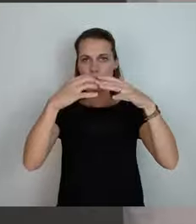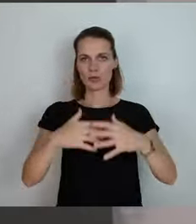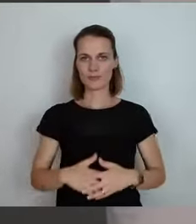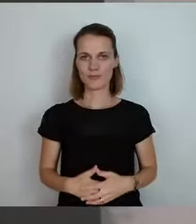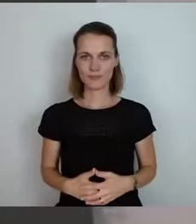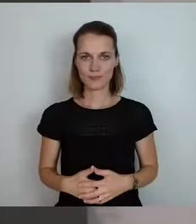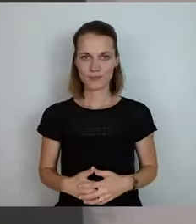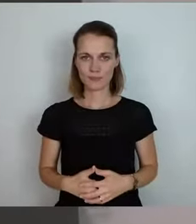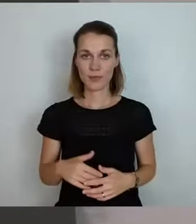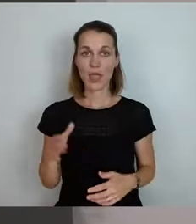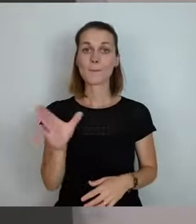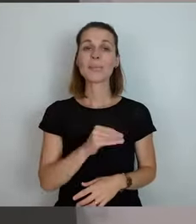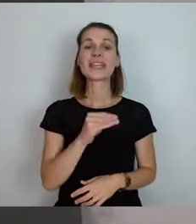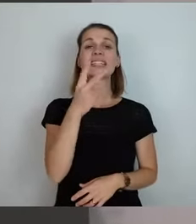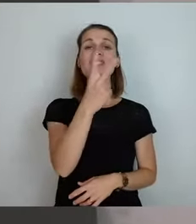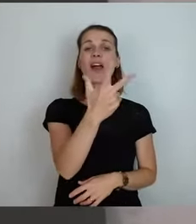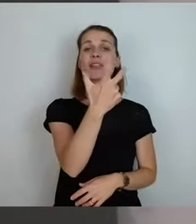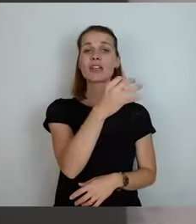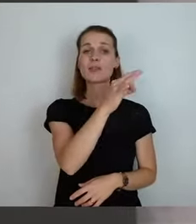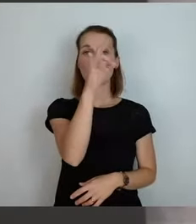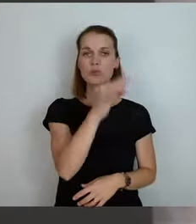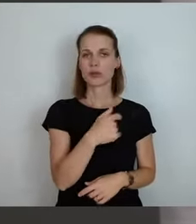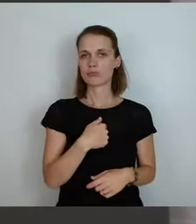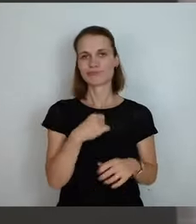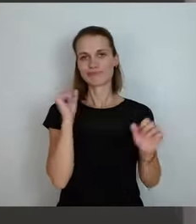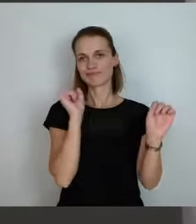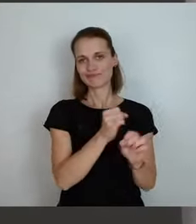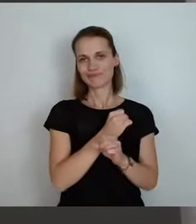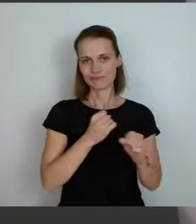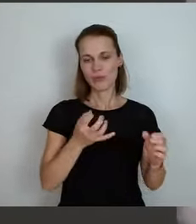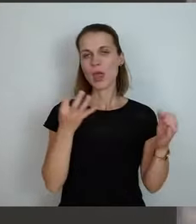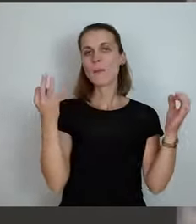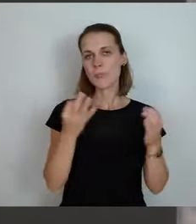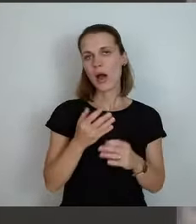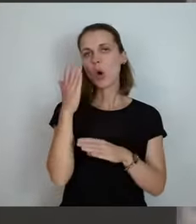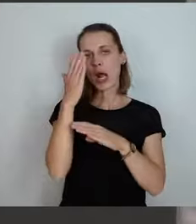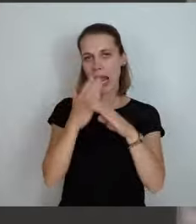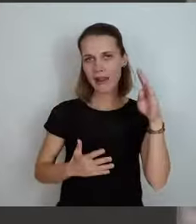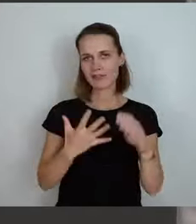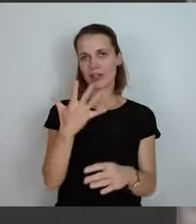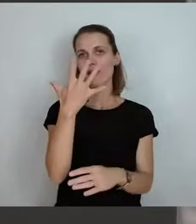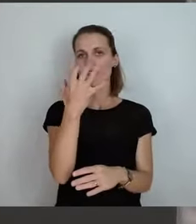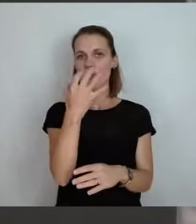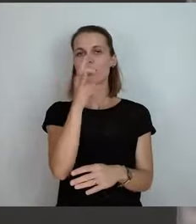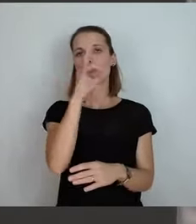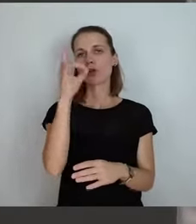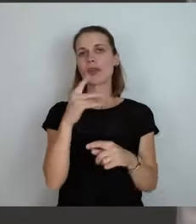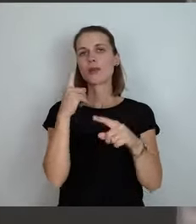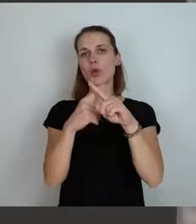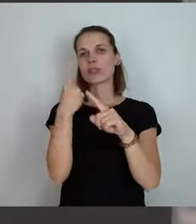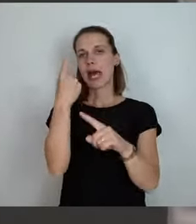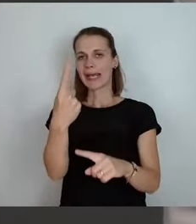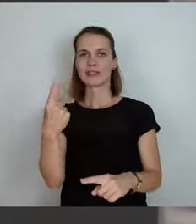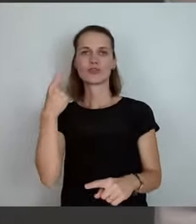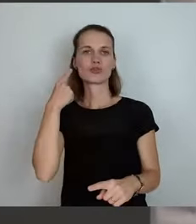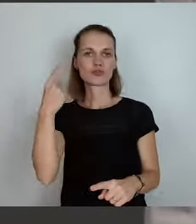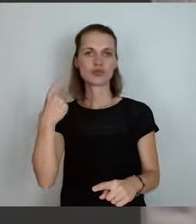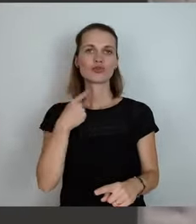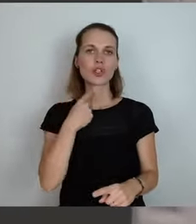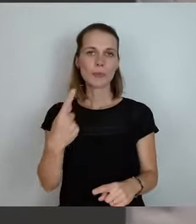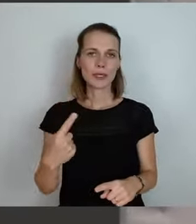32 Prozent nicht, weil man braucht 50 Prozent plus eine Stimme. Also muss man sich umgucken.